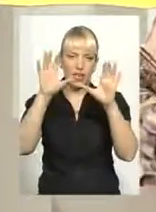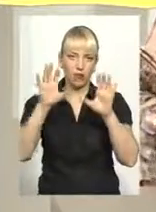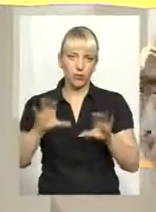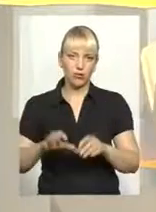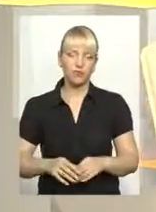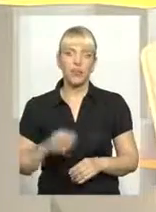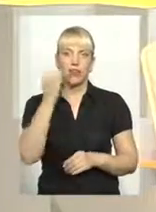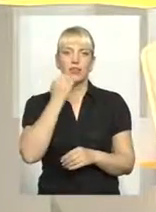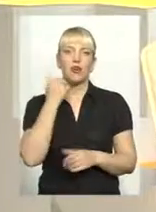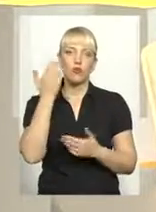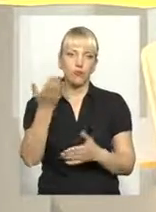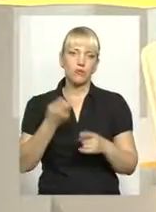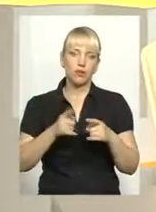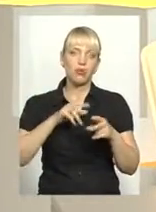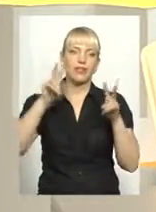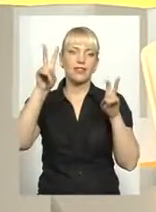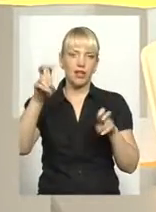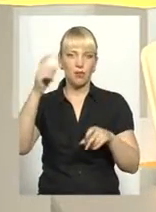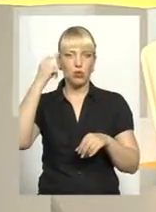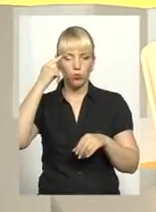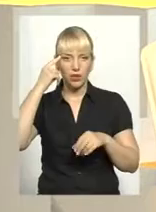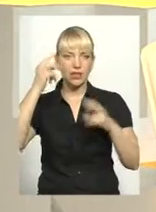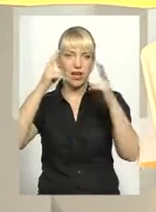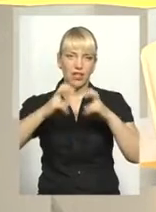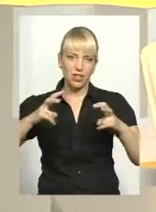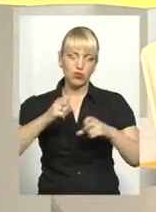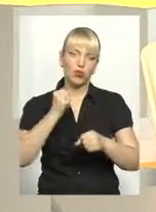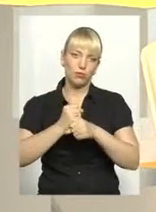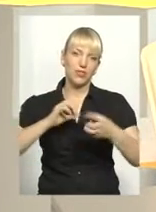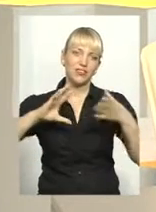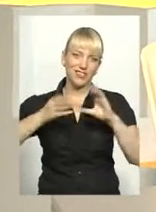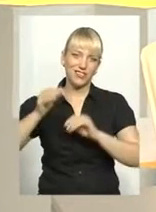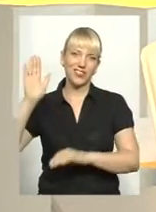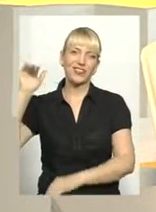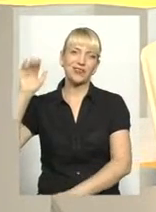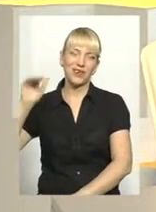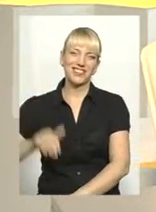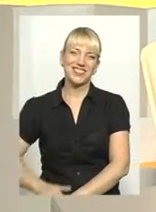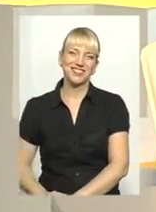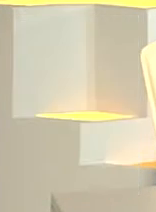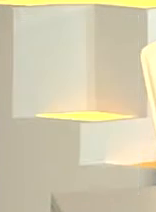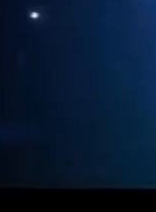із нами. Це була тема. Думайте, аналізуйте, робіть висновки. Побачимось.